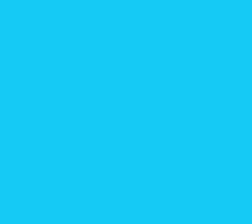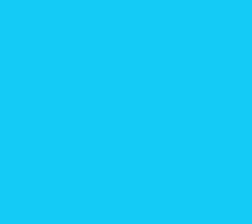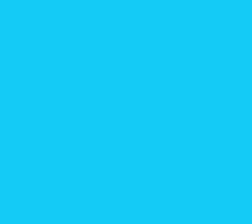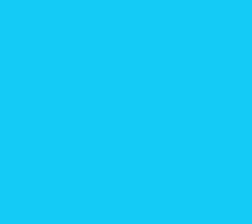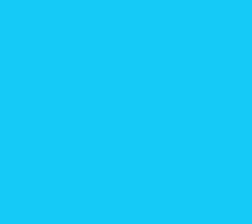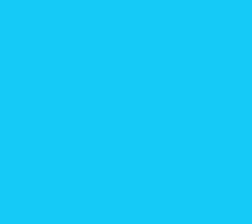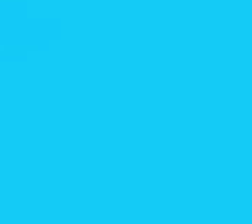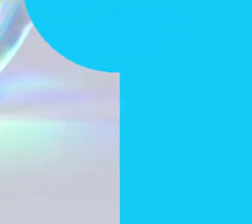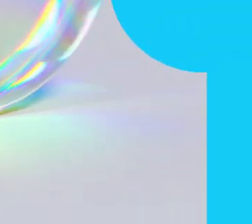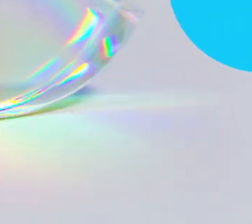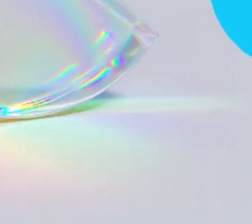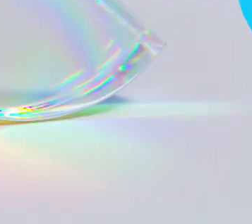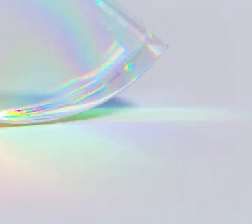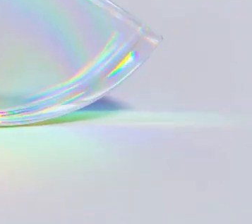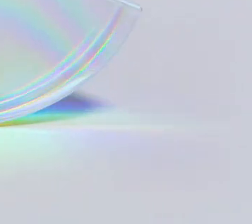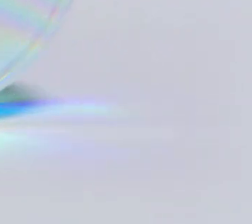Дякую